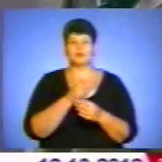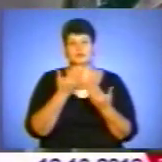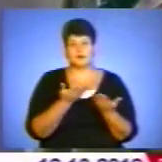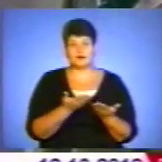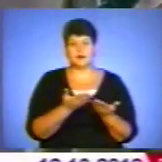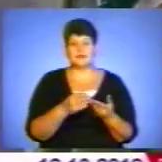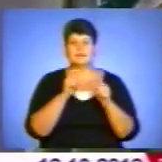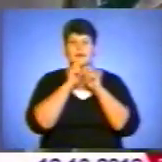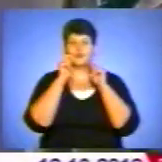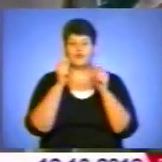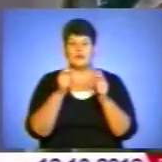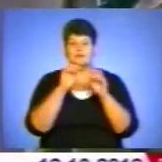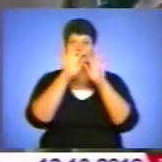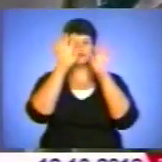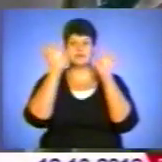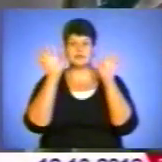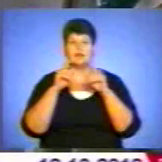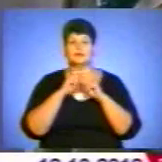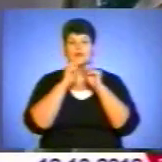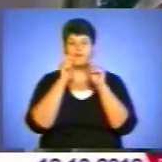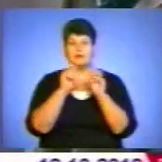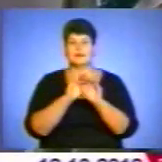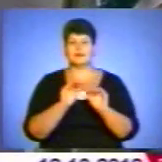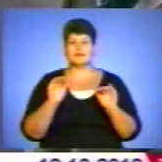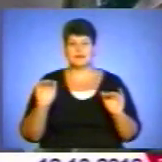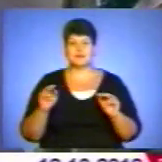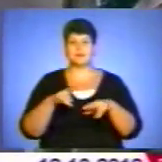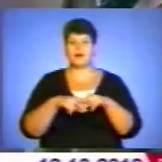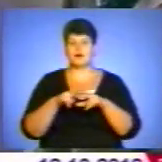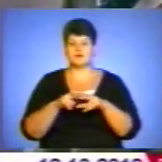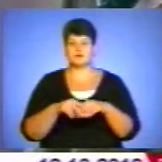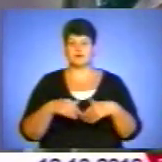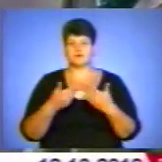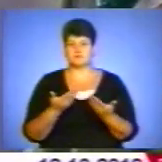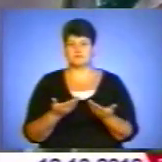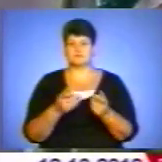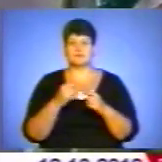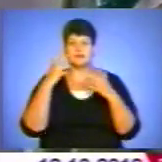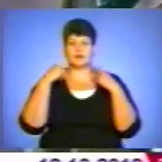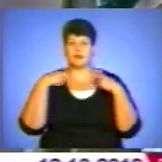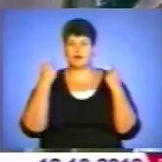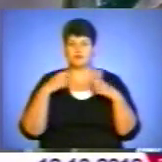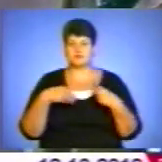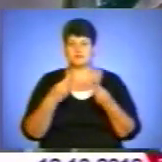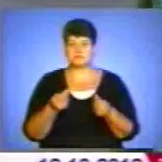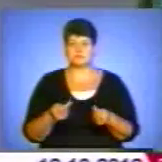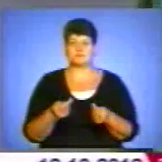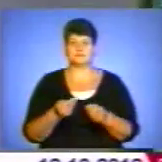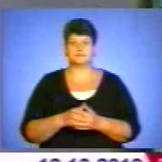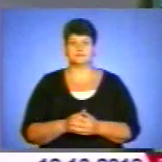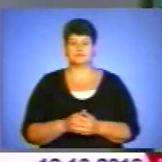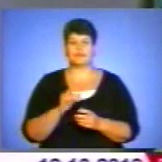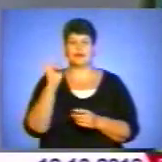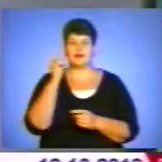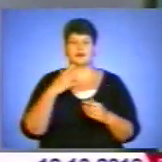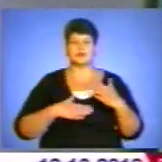дарували на весілля, дарували маленьким дітям на христини, на народження. З лялькою зв'язано багато в нас традицій українців. Лялька